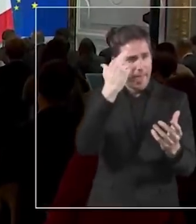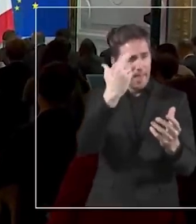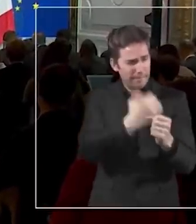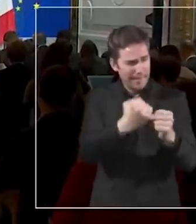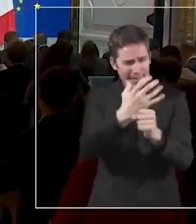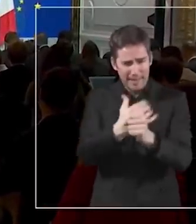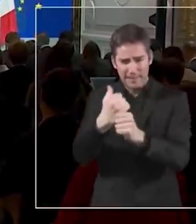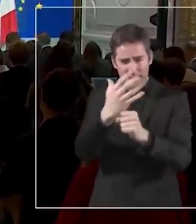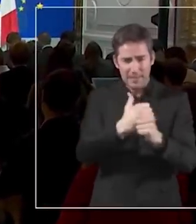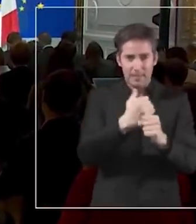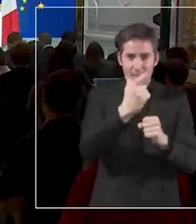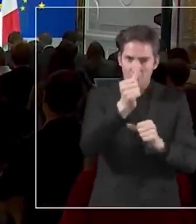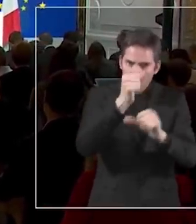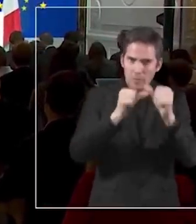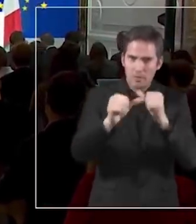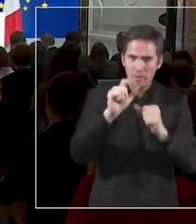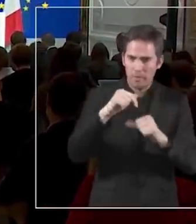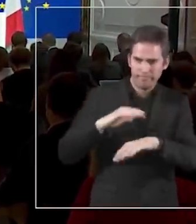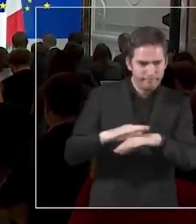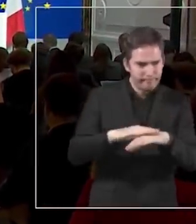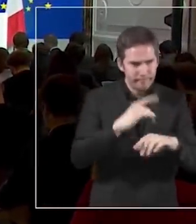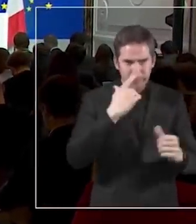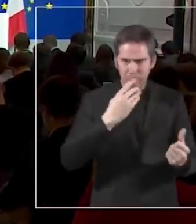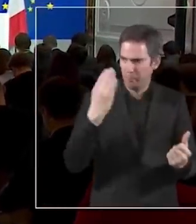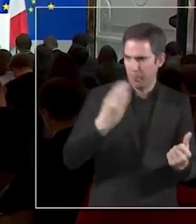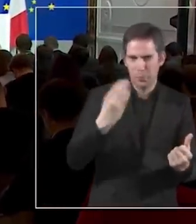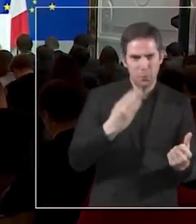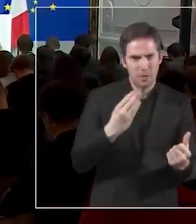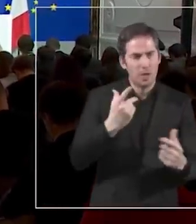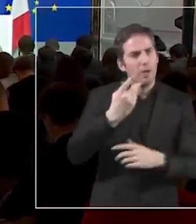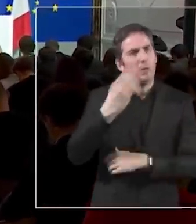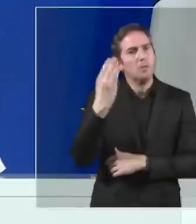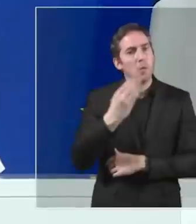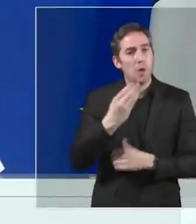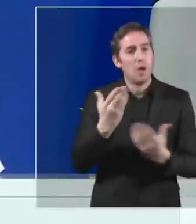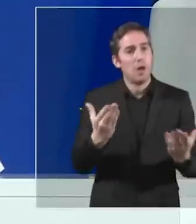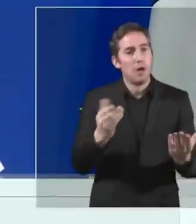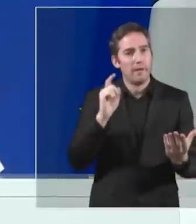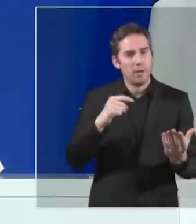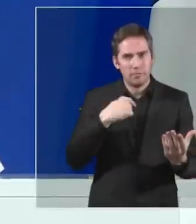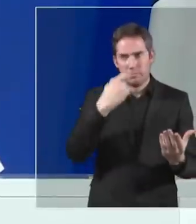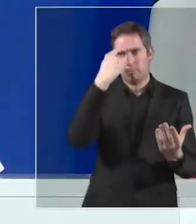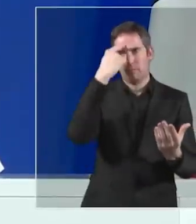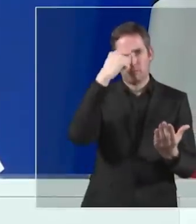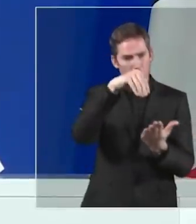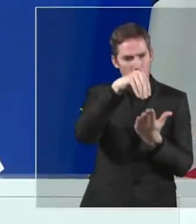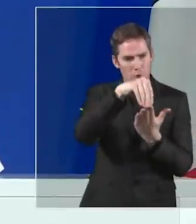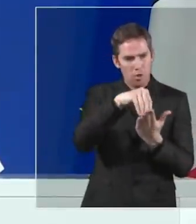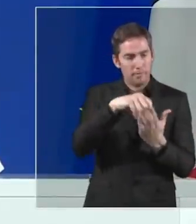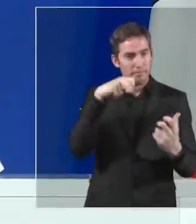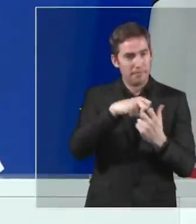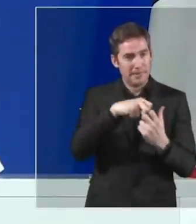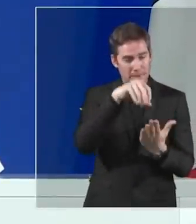le besoin d'investissements nouveaux. Ces investissements nouveaux, nous devons les intégrer dans notre cadre budgétaire.